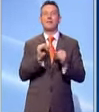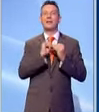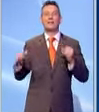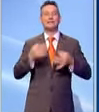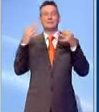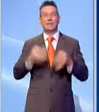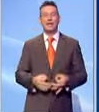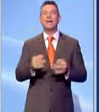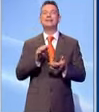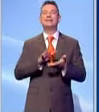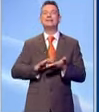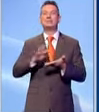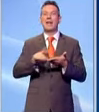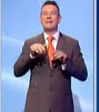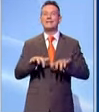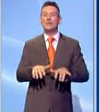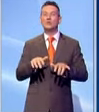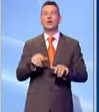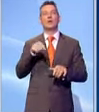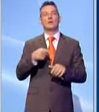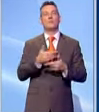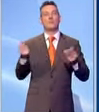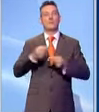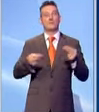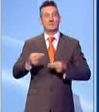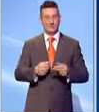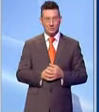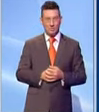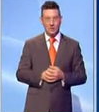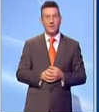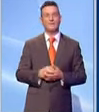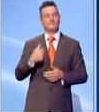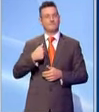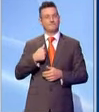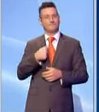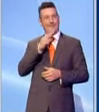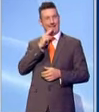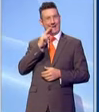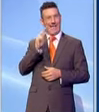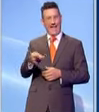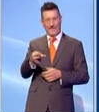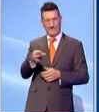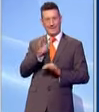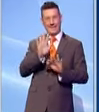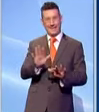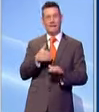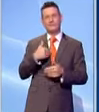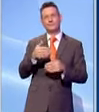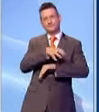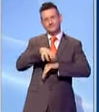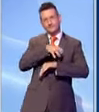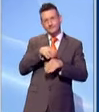digitalizzazione della pubblica amministrazione. Quasi sposto nei banchi di là per la mia replica. Ministro, la ringrazio per